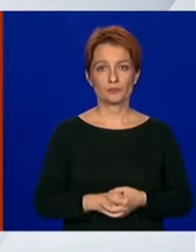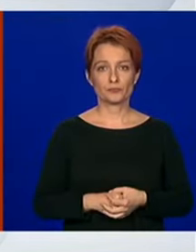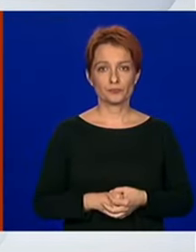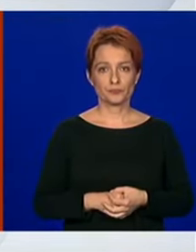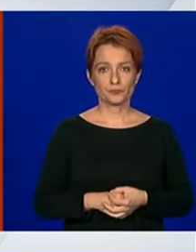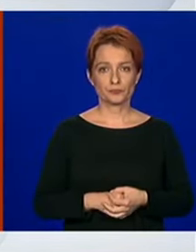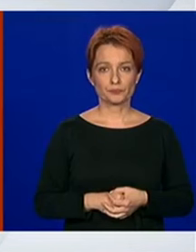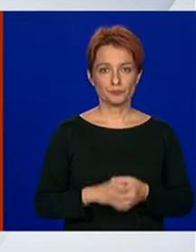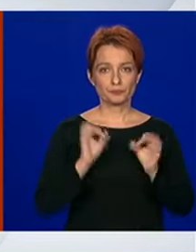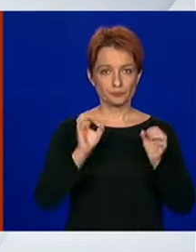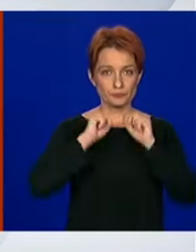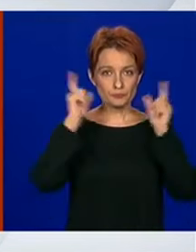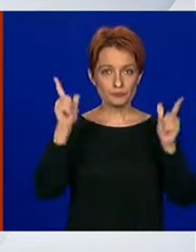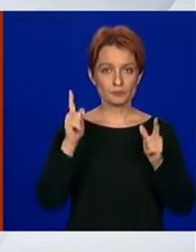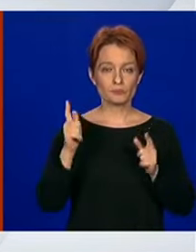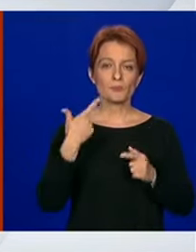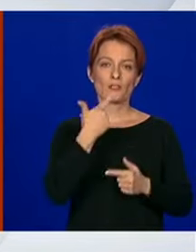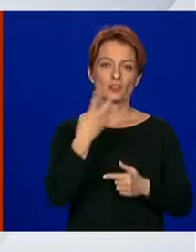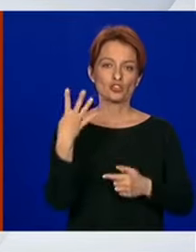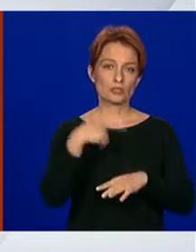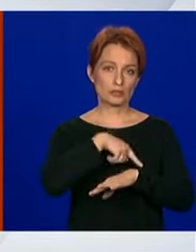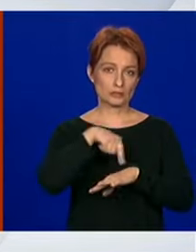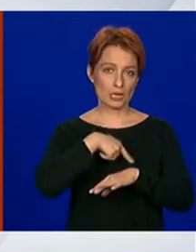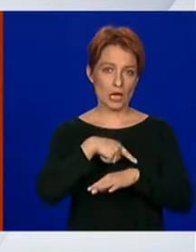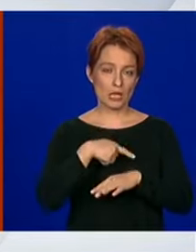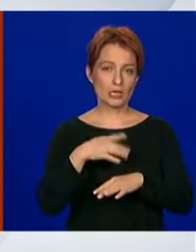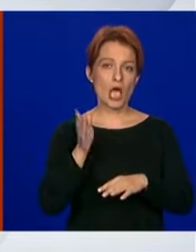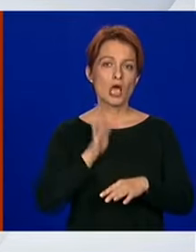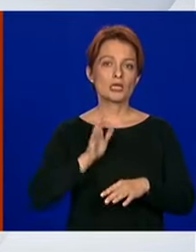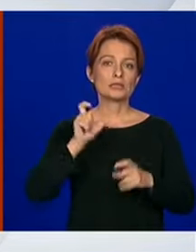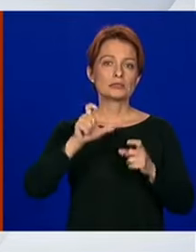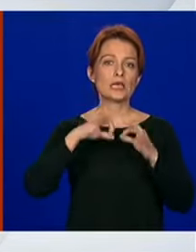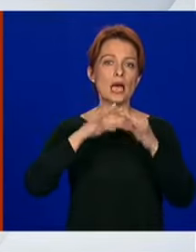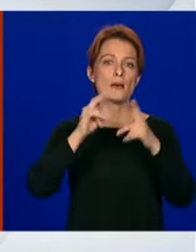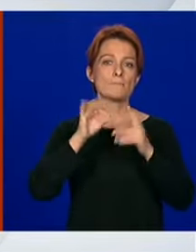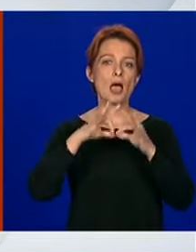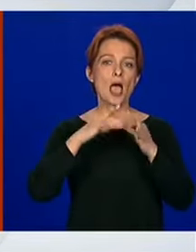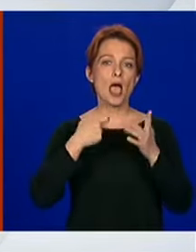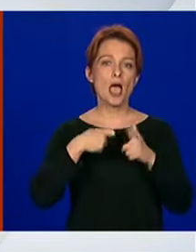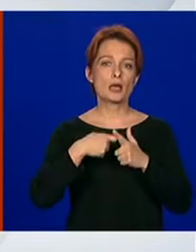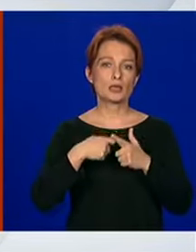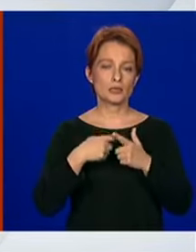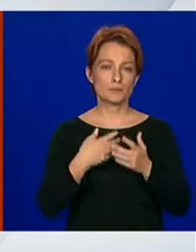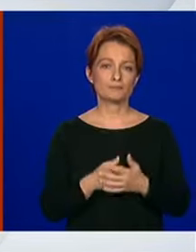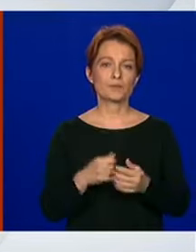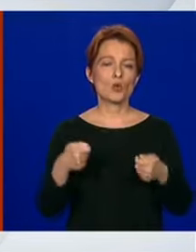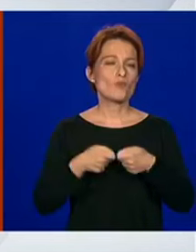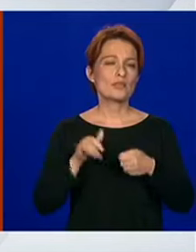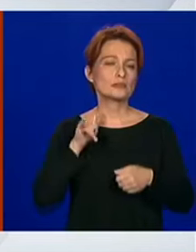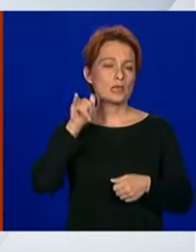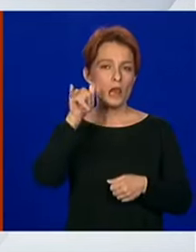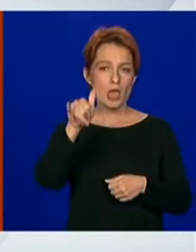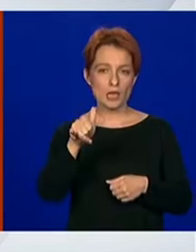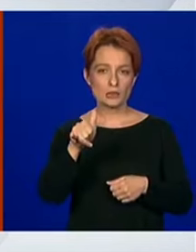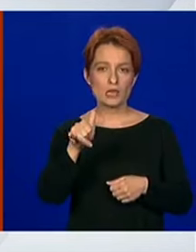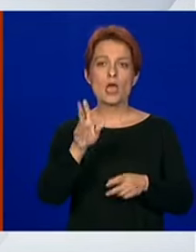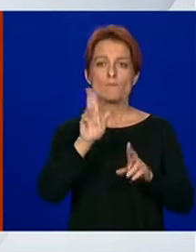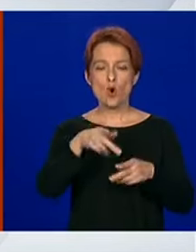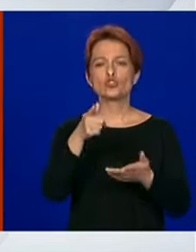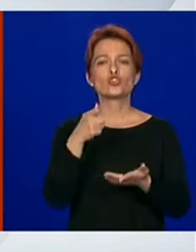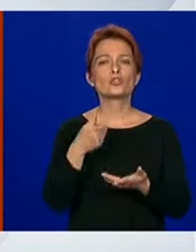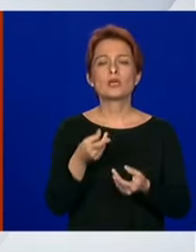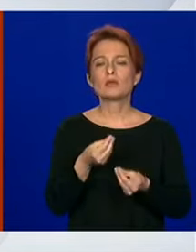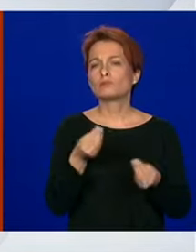dobar dan Nikola Zagora 24 sata evo gospodin je capak za vas vezano za taj let možete li nam ipak potvrditi